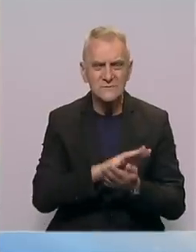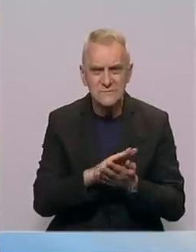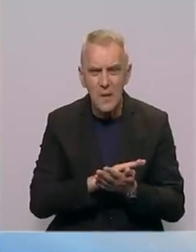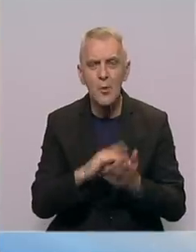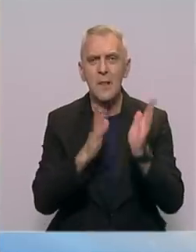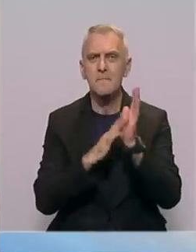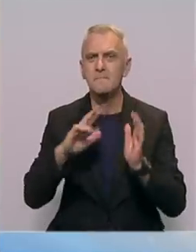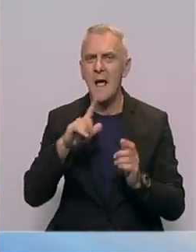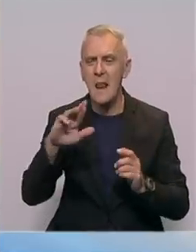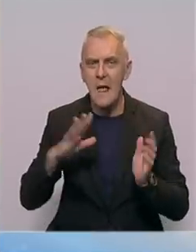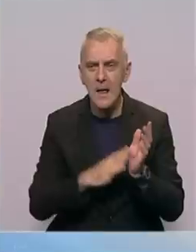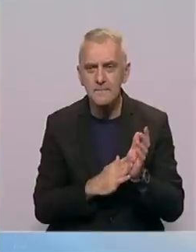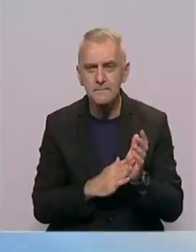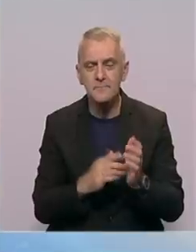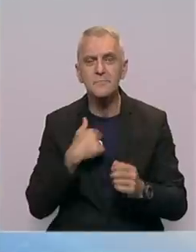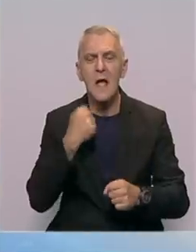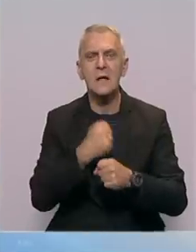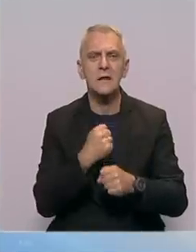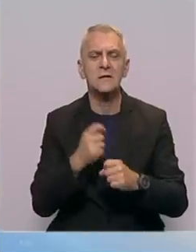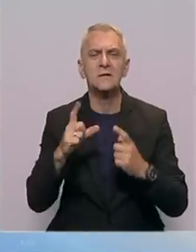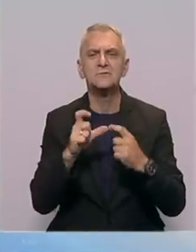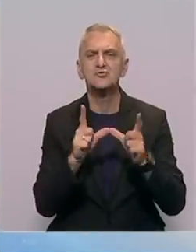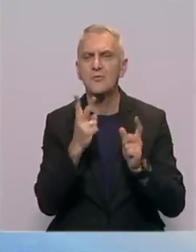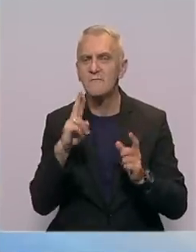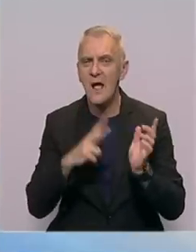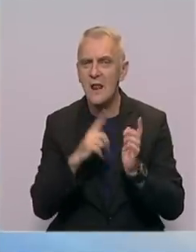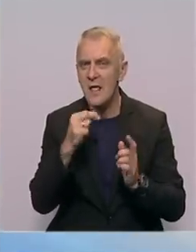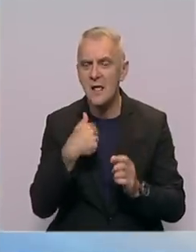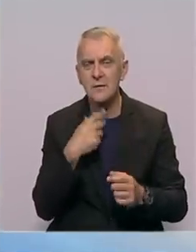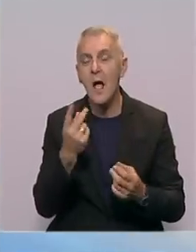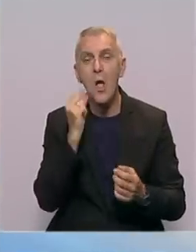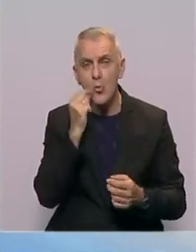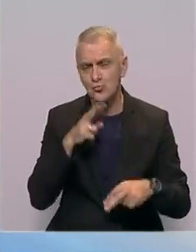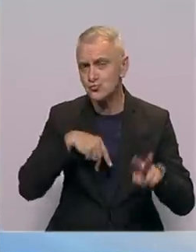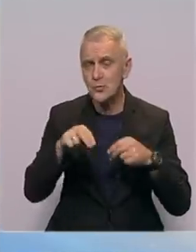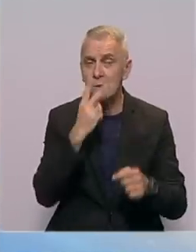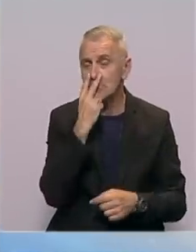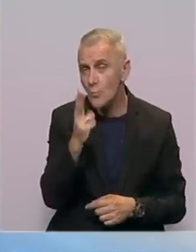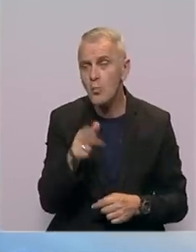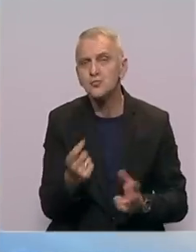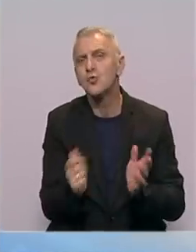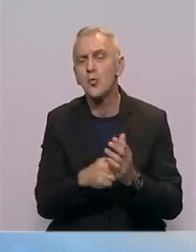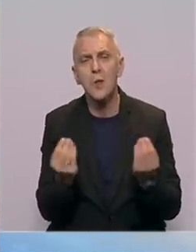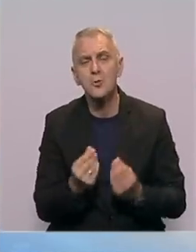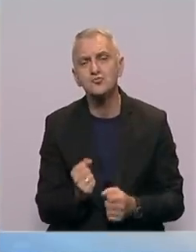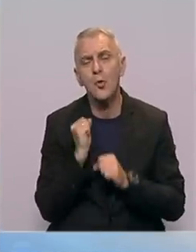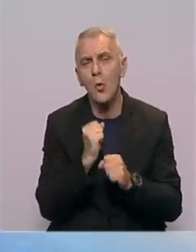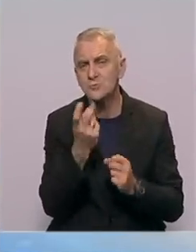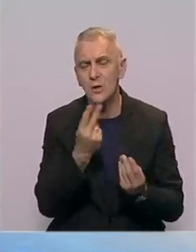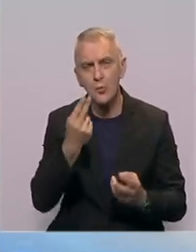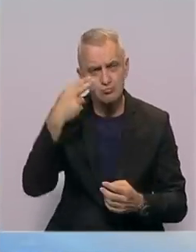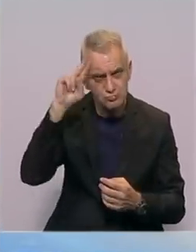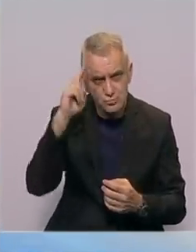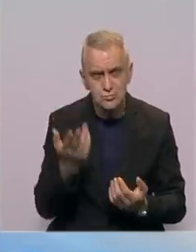što pravim, ja se bavim izredom suvenira. Tako da ljudi mogu da jednostavno, kad prošli to je uzao guber, da kupi nešto, da ponesu taj neki suveniri